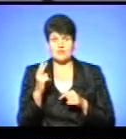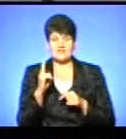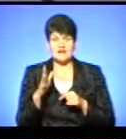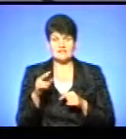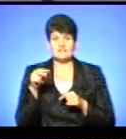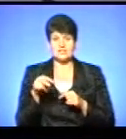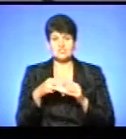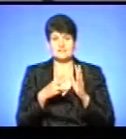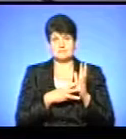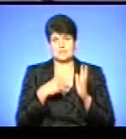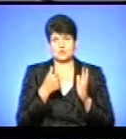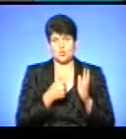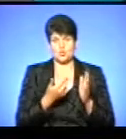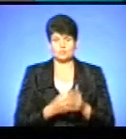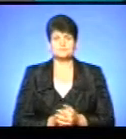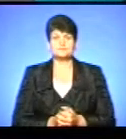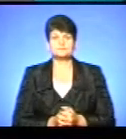2018 року.